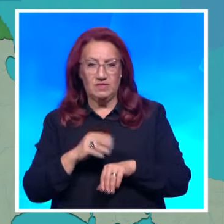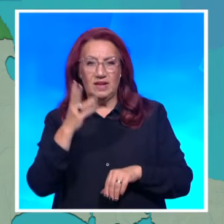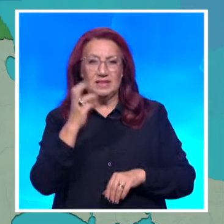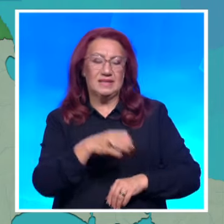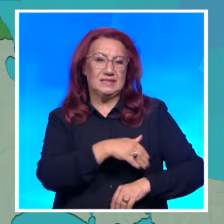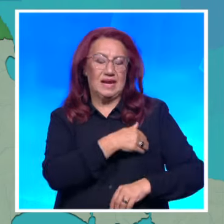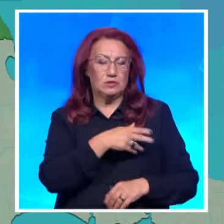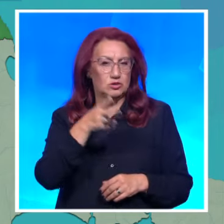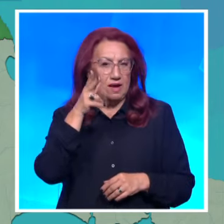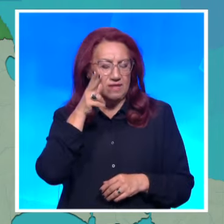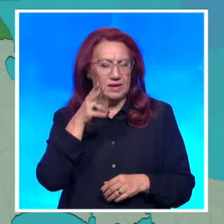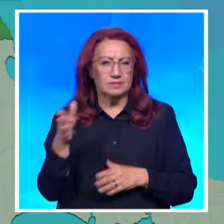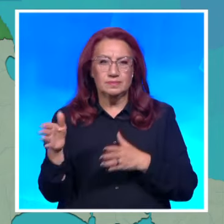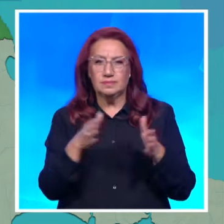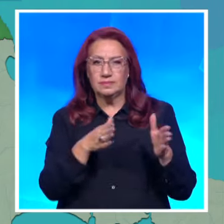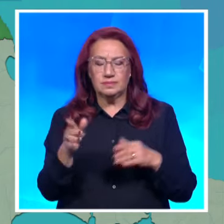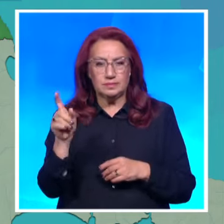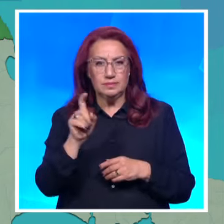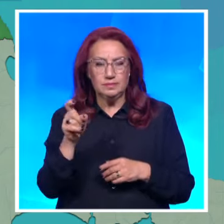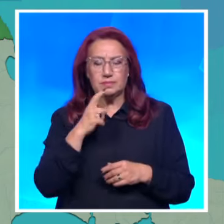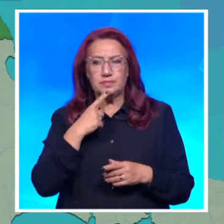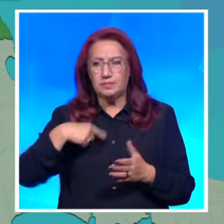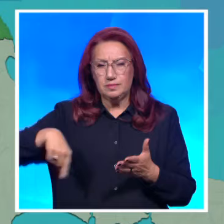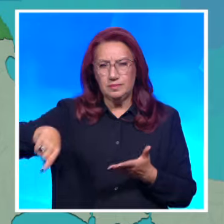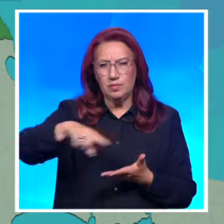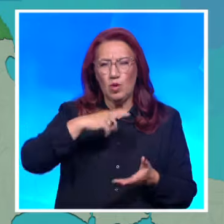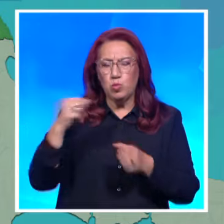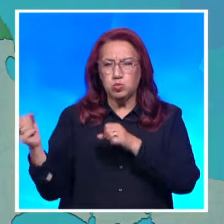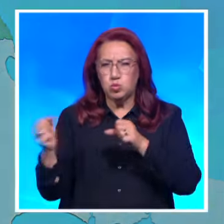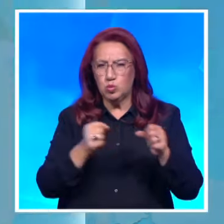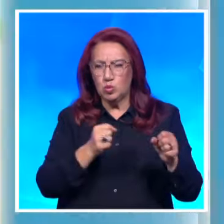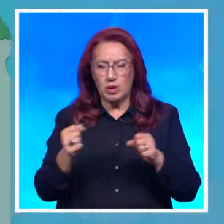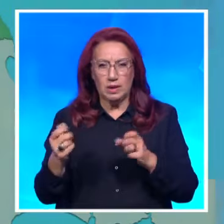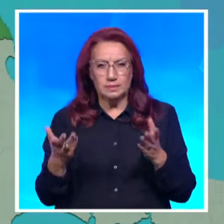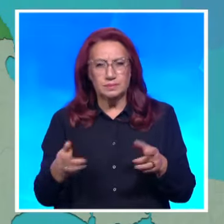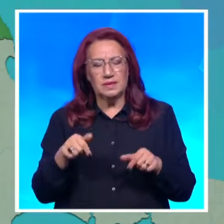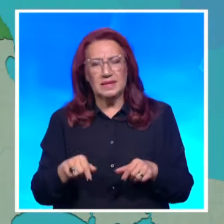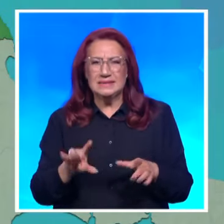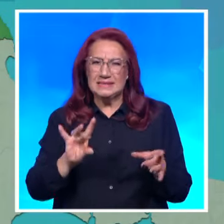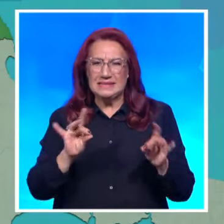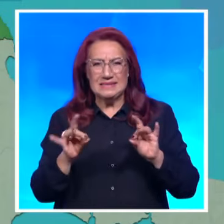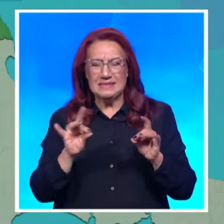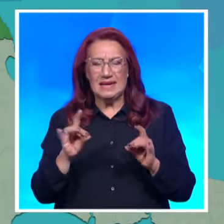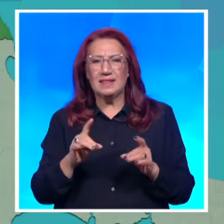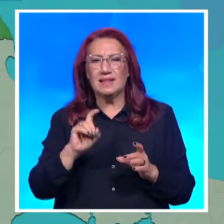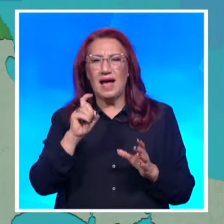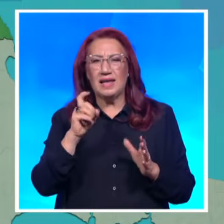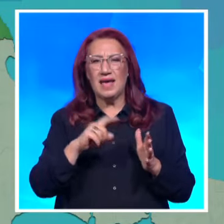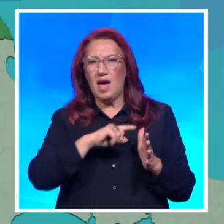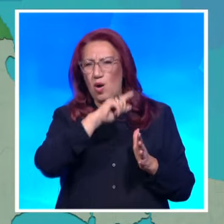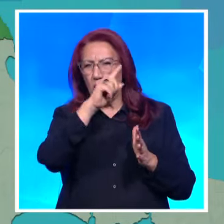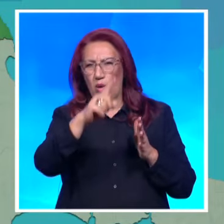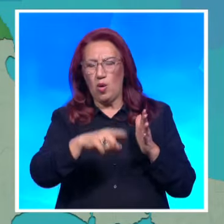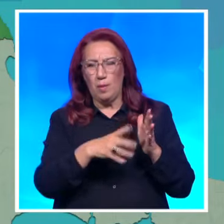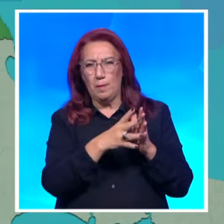Вятърът ще е слаб до омерен, а фарионите с бури и силен. Днес имаше средна посила геомагнитна буря от степен G2. От